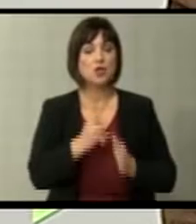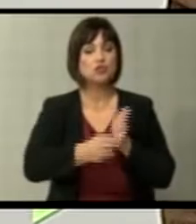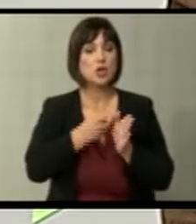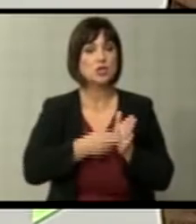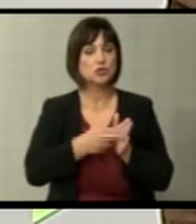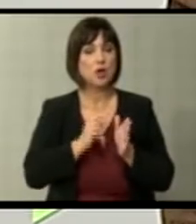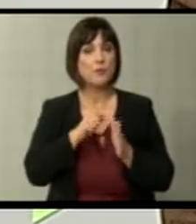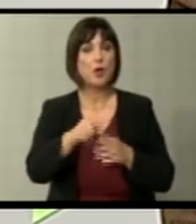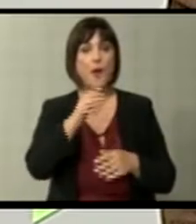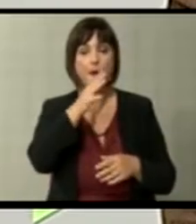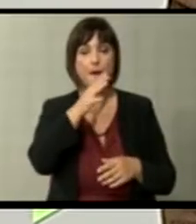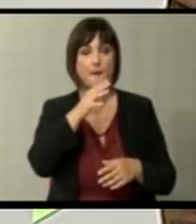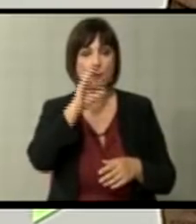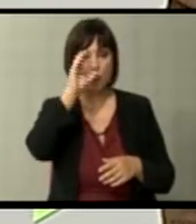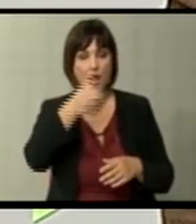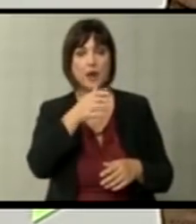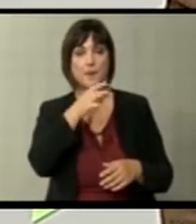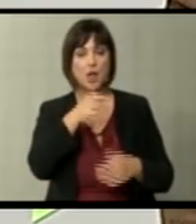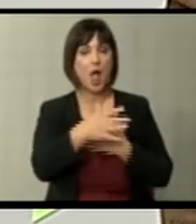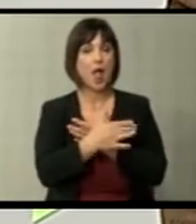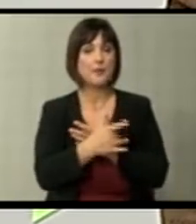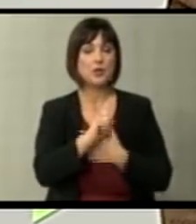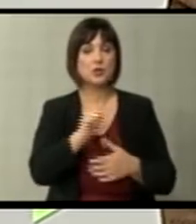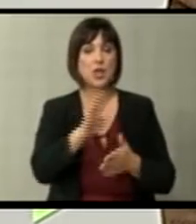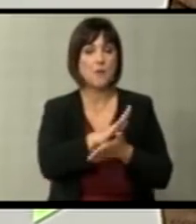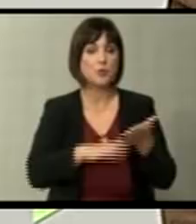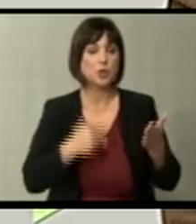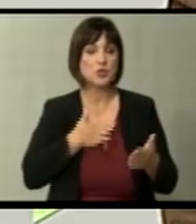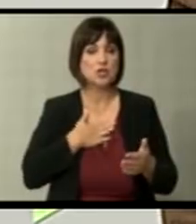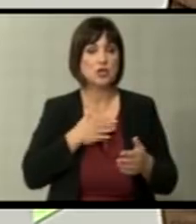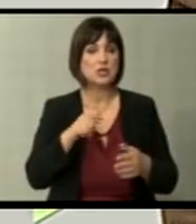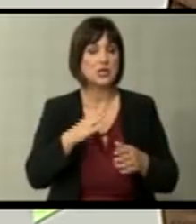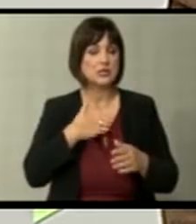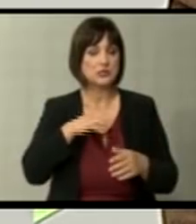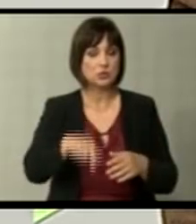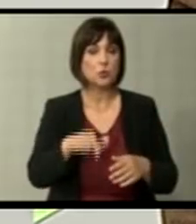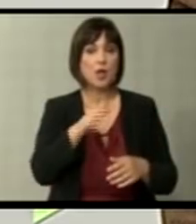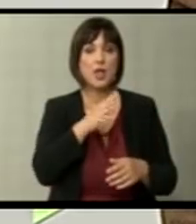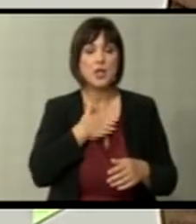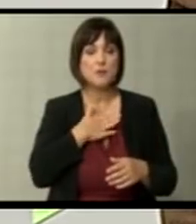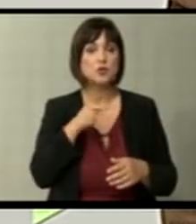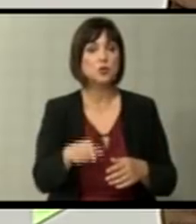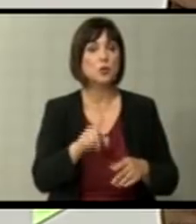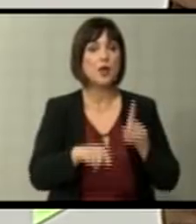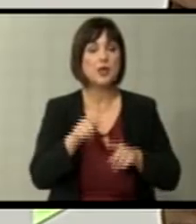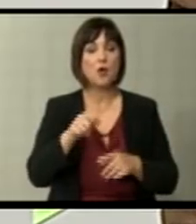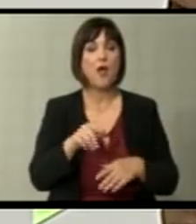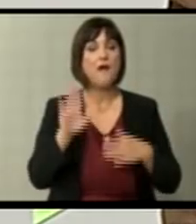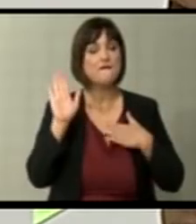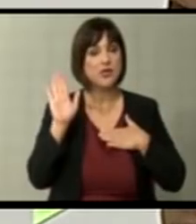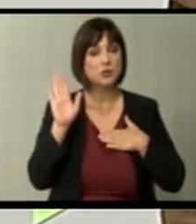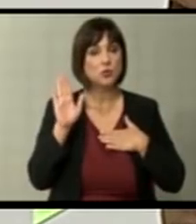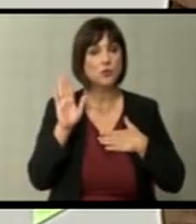Пругата Бугарија, Македонија, Албанија, која што не е чепната од наша страна реално. Ја, мислам дека имаше тука некоје ветување